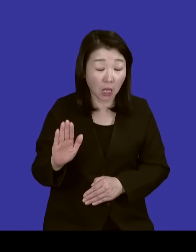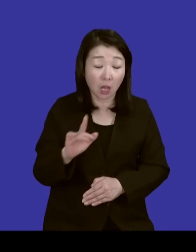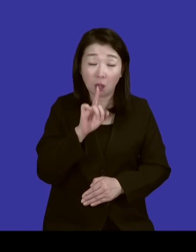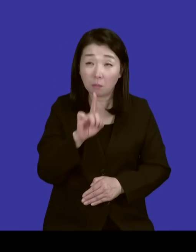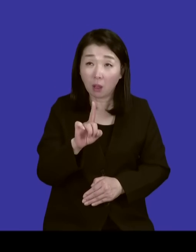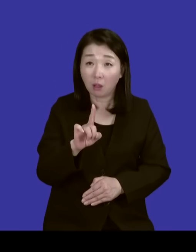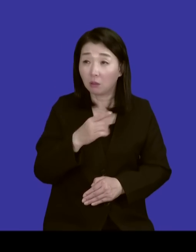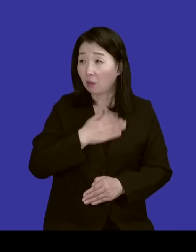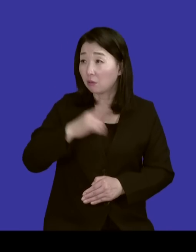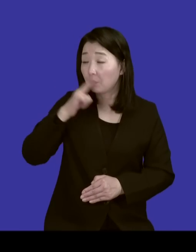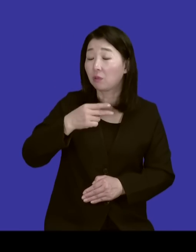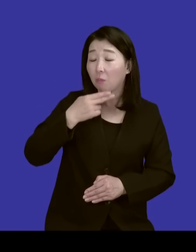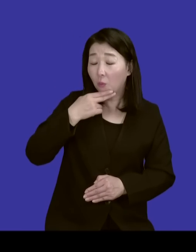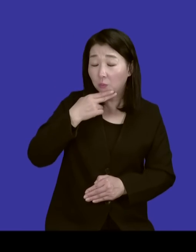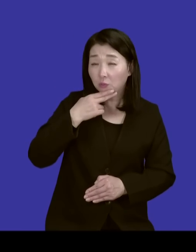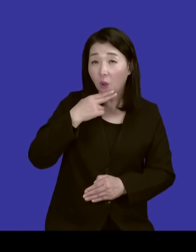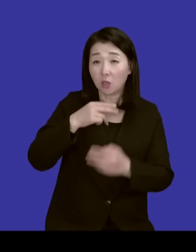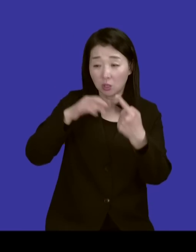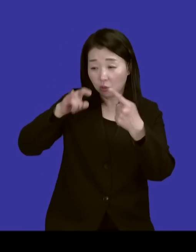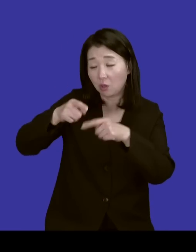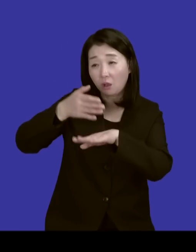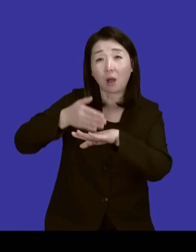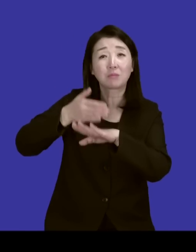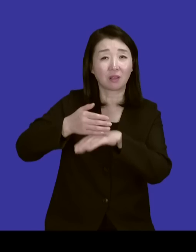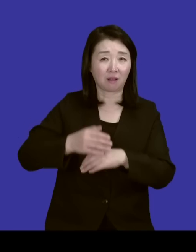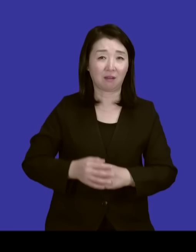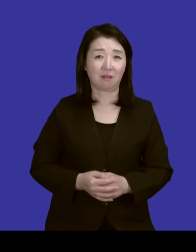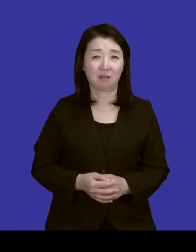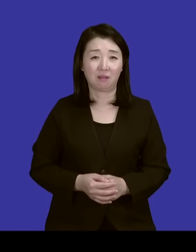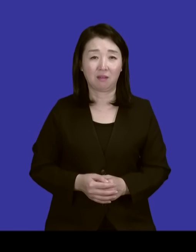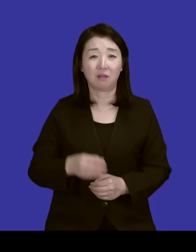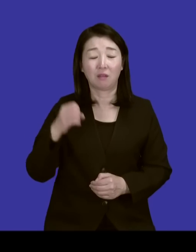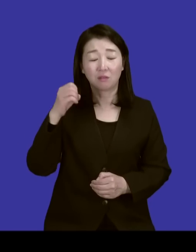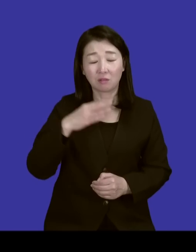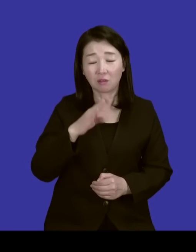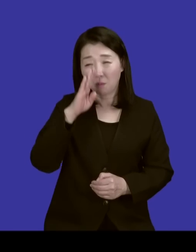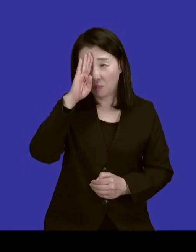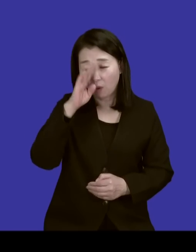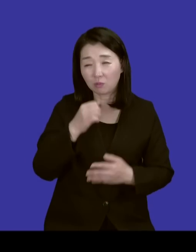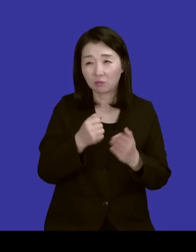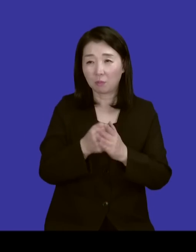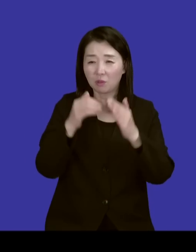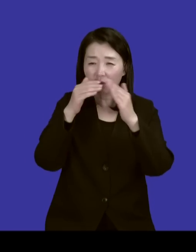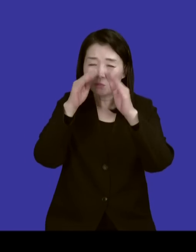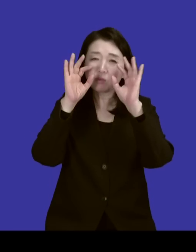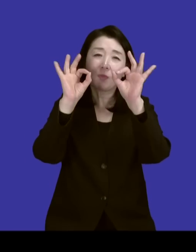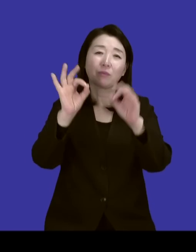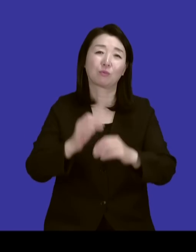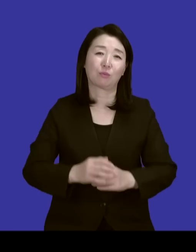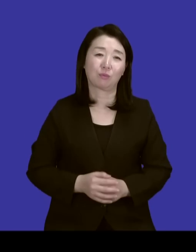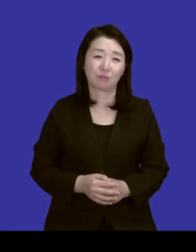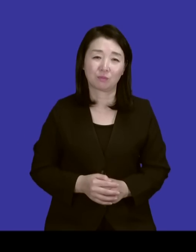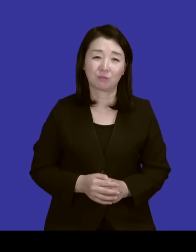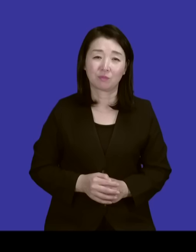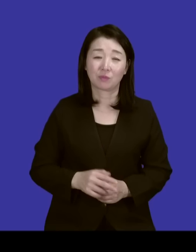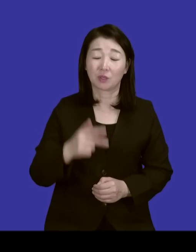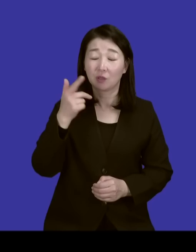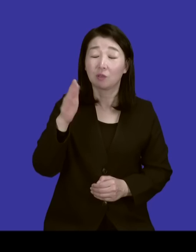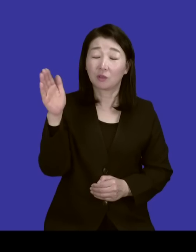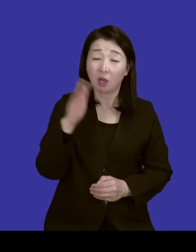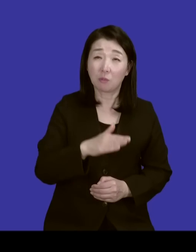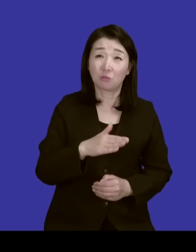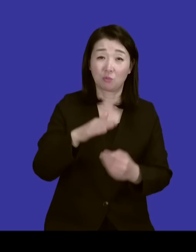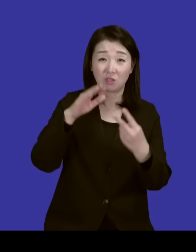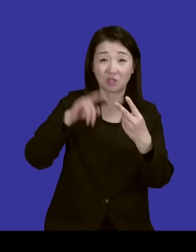나쁜 게 없는데 너무 감사한데 그래서 그냥 집에서 그냥 그 1등한 걸 보고 있었고 그 다음 주부터 그냥 2위